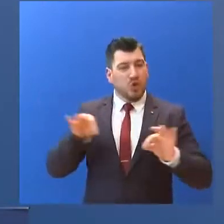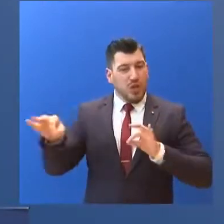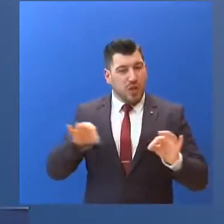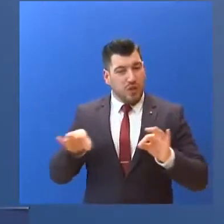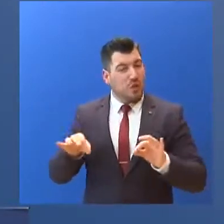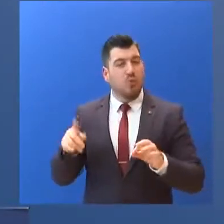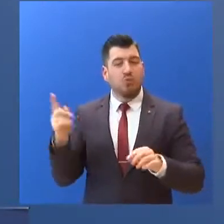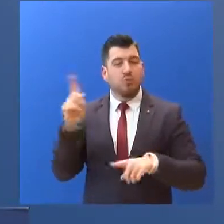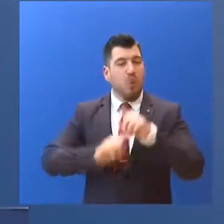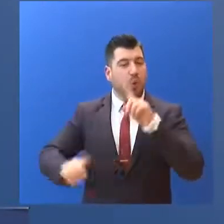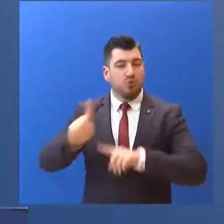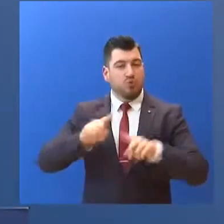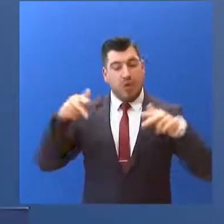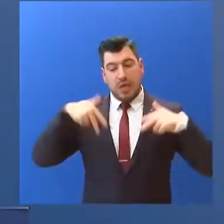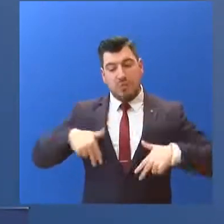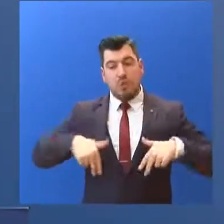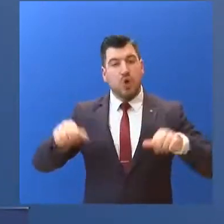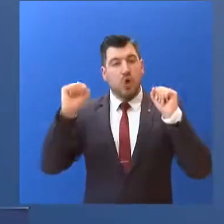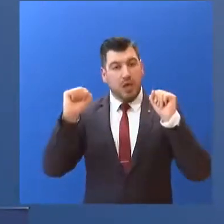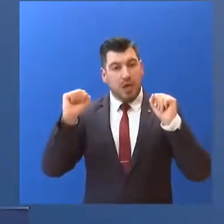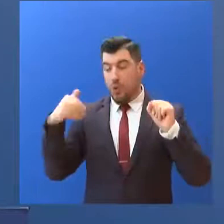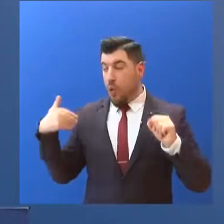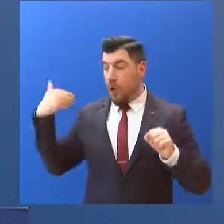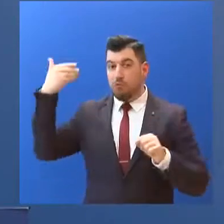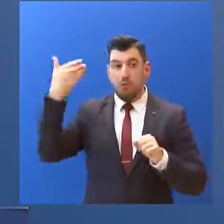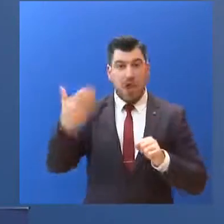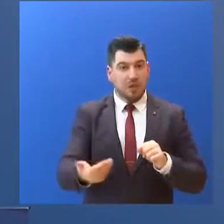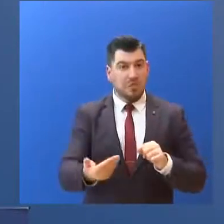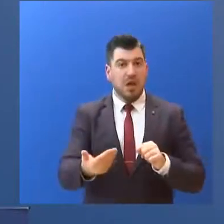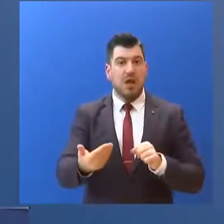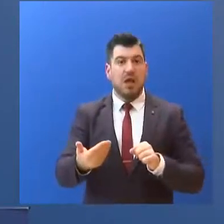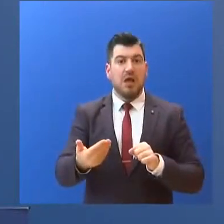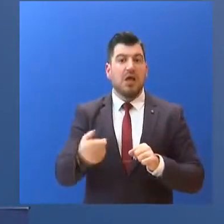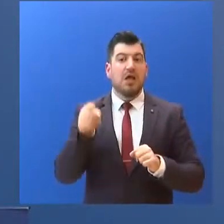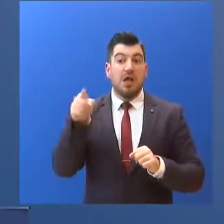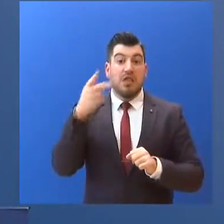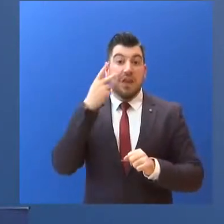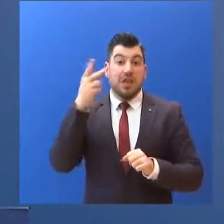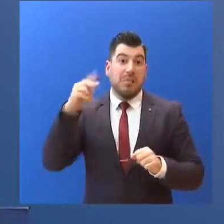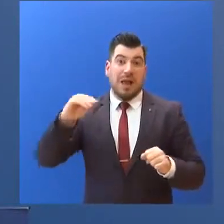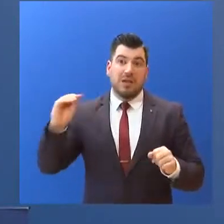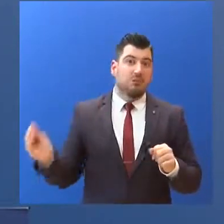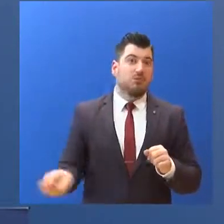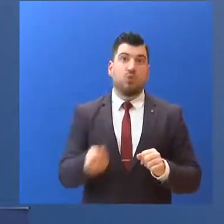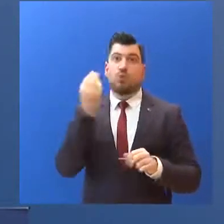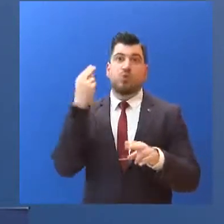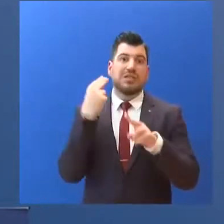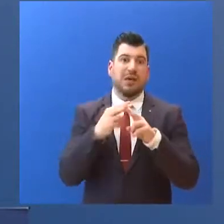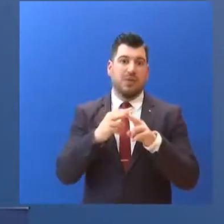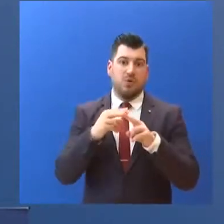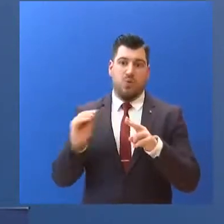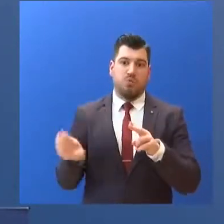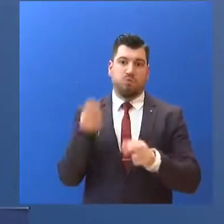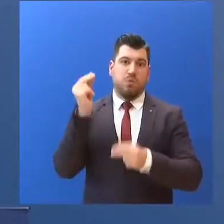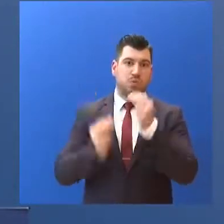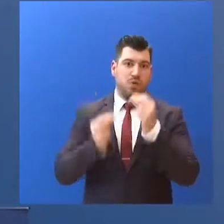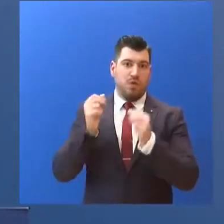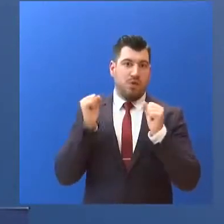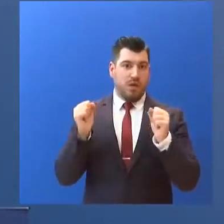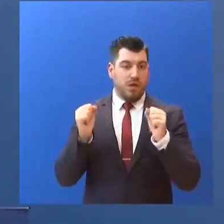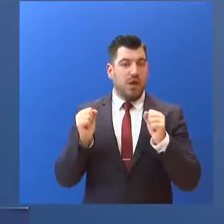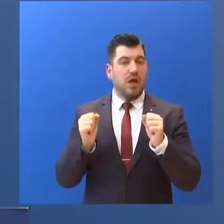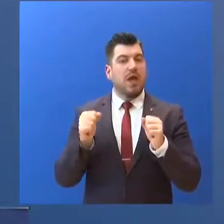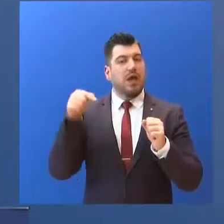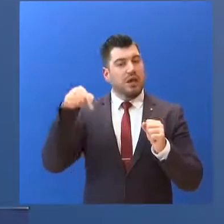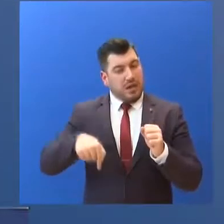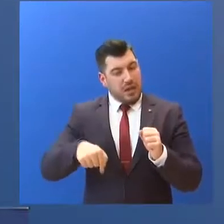τέτοιου είδους προβλήματα... που να απαιτούσαν τόσο ενεργή συμμετοχή... της πρωτοβάθμιας φροντίδας υγείας. Και από εδώ και πέρα θα ξεδιπλουθεί και αυτός ο